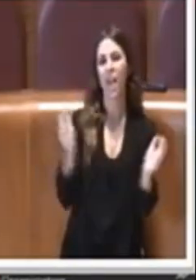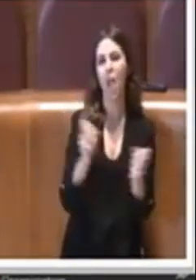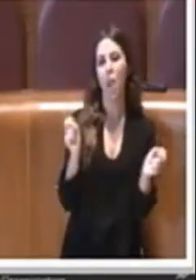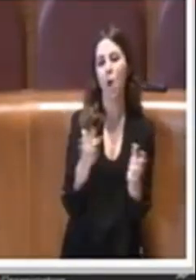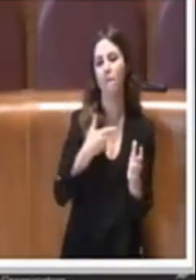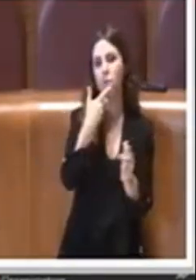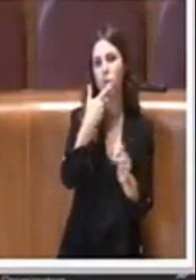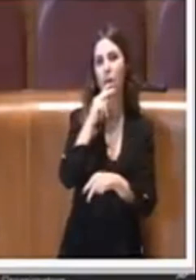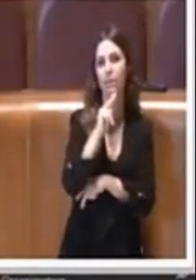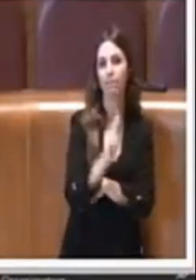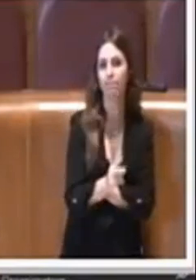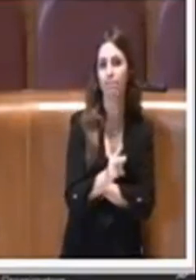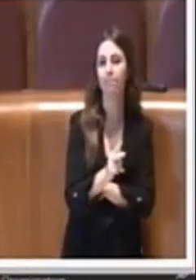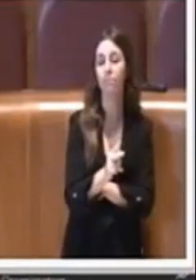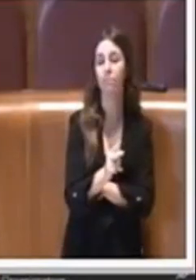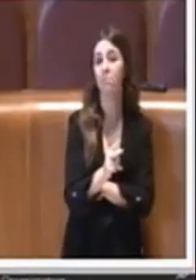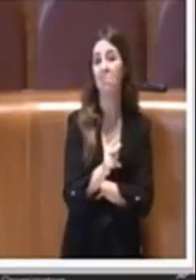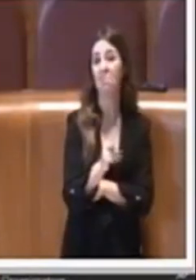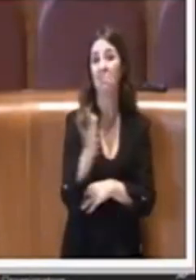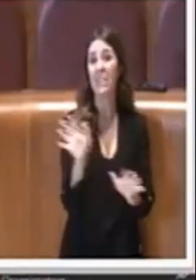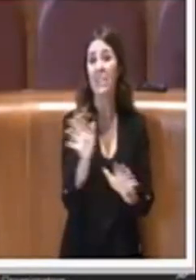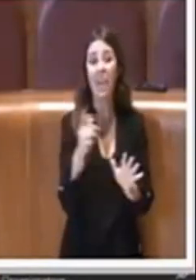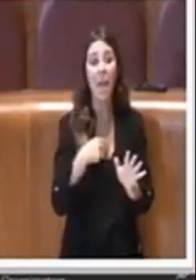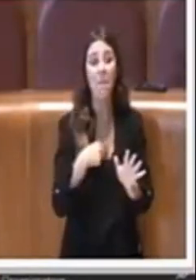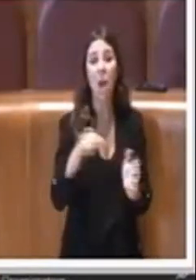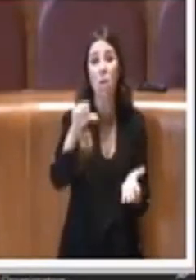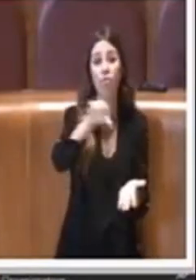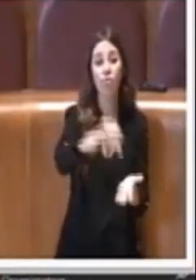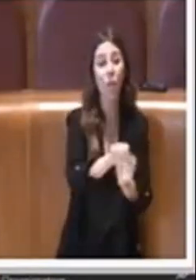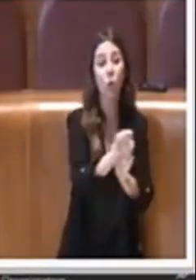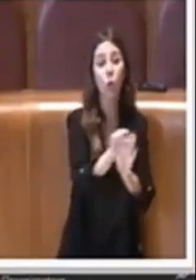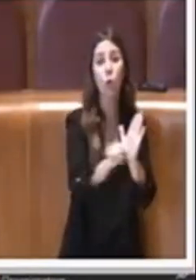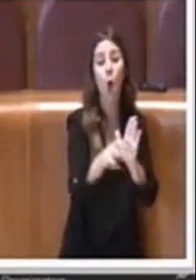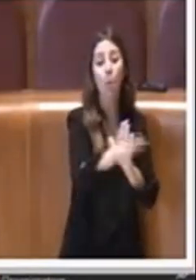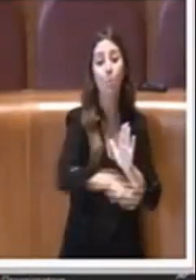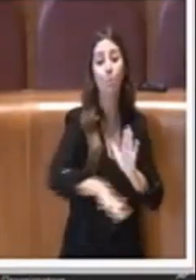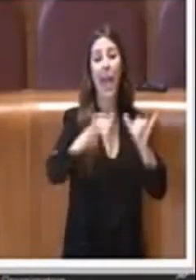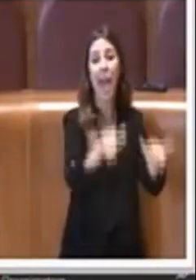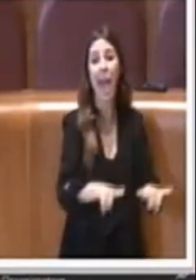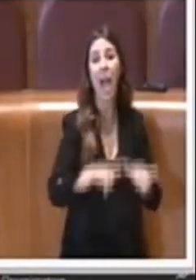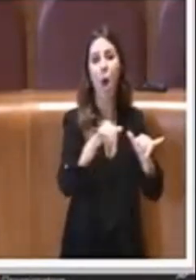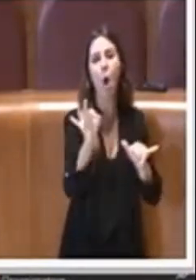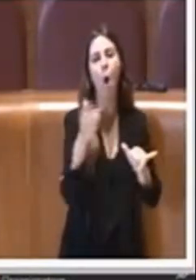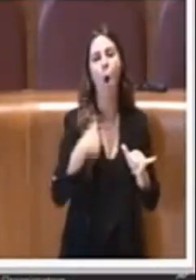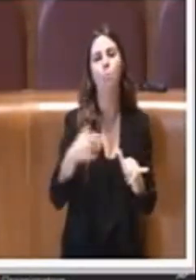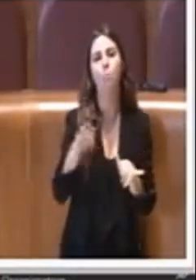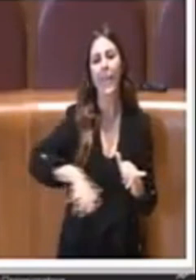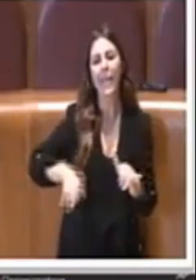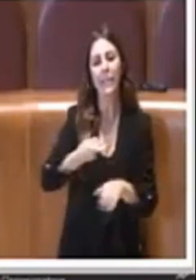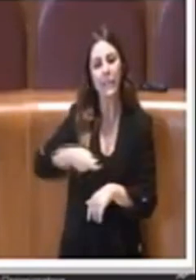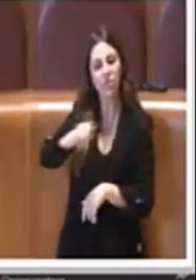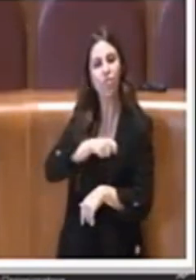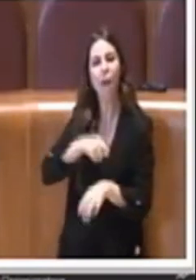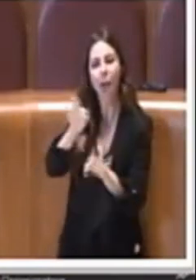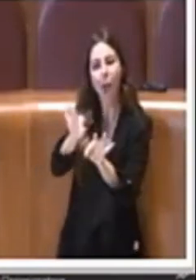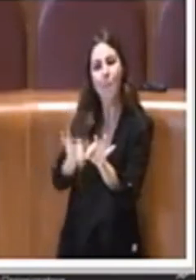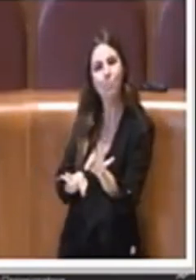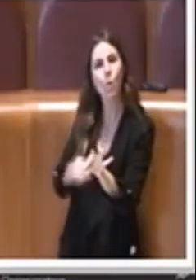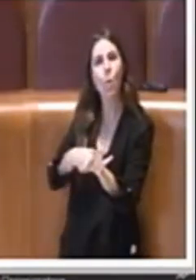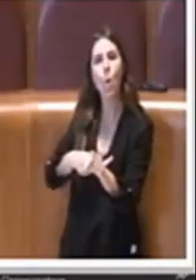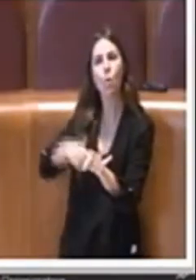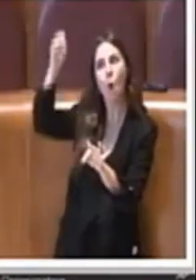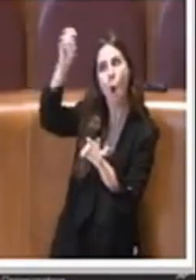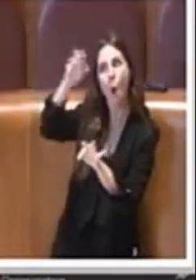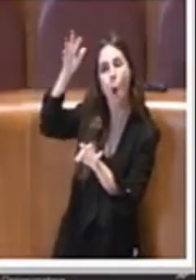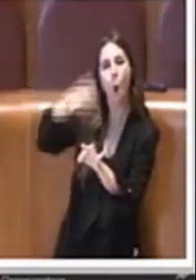a me non mi pare che comunque nel centro storico, a Piazza Venezia o comunque a Piazza di Spagna ci siano dei punti ristoro, dei punti ombra